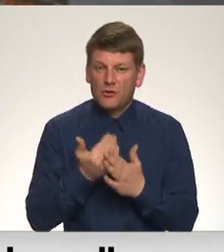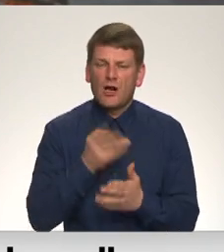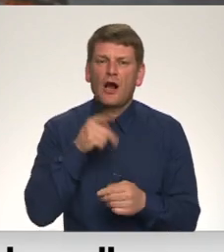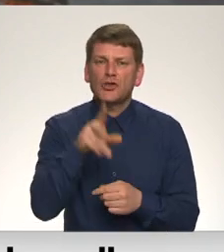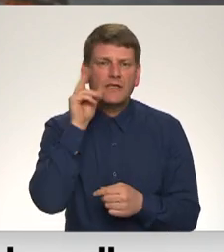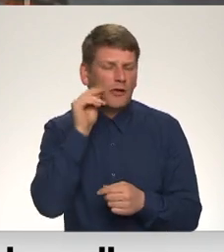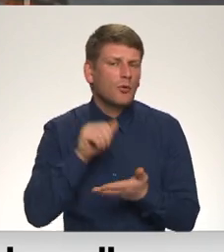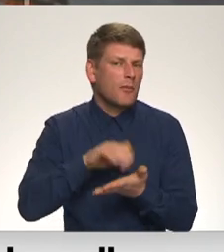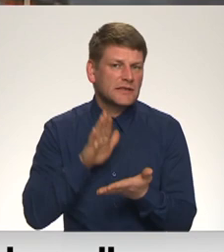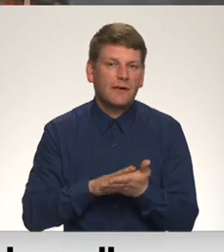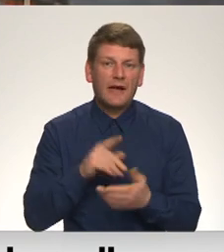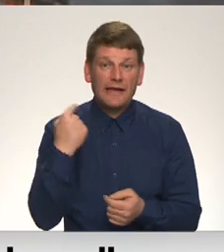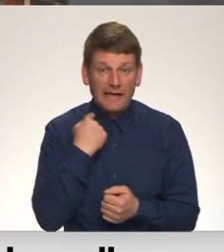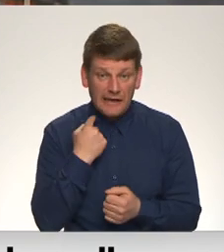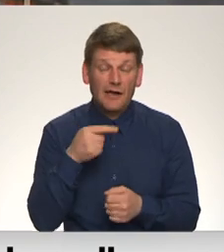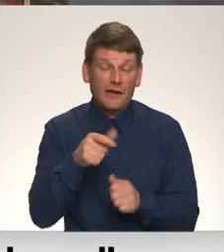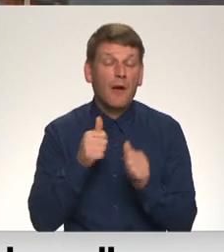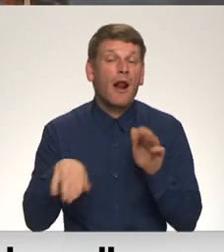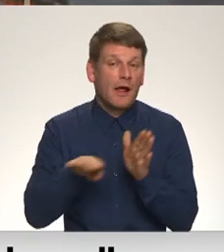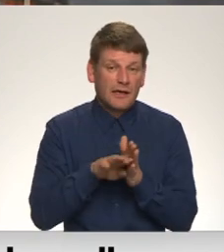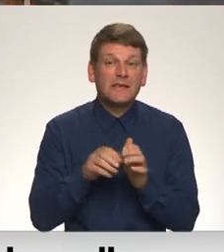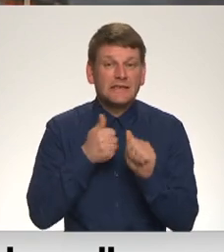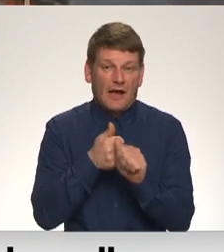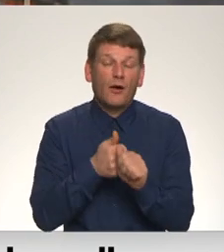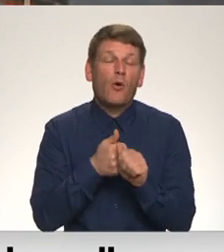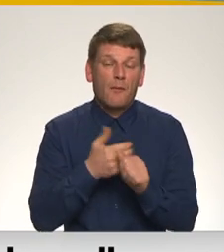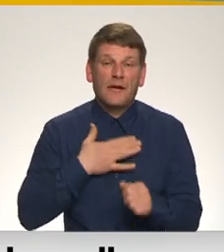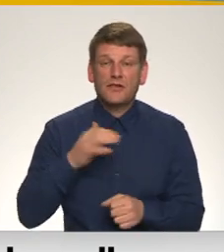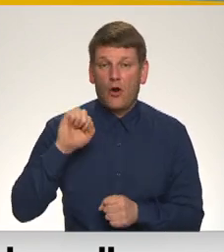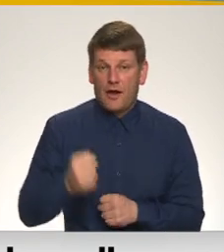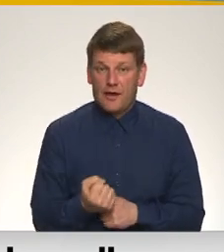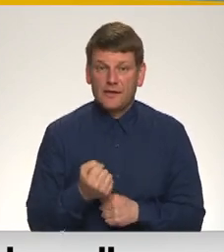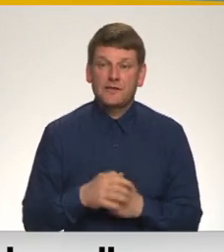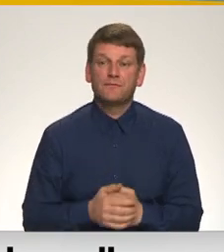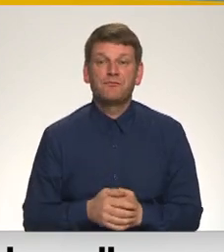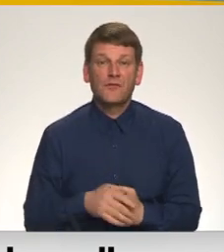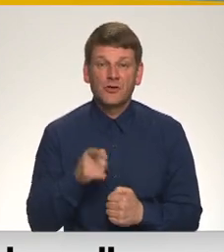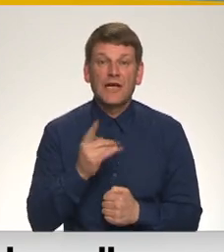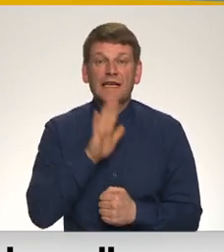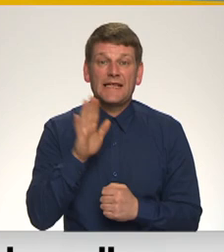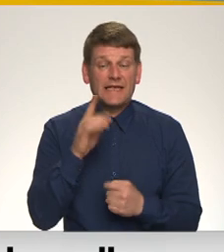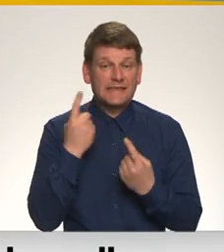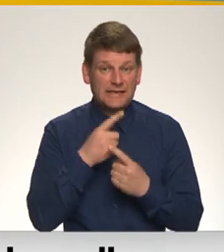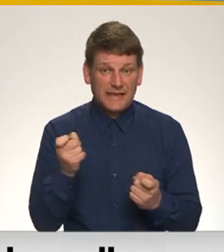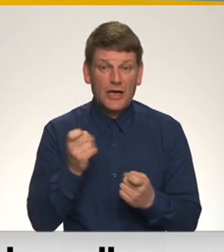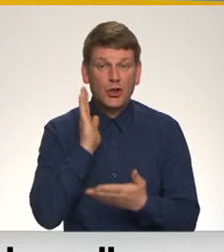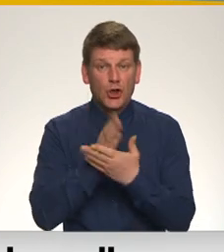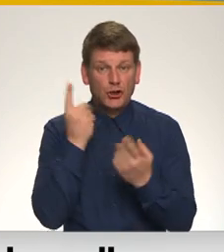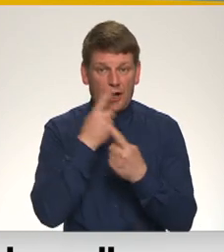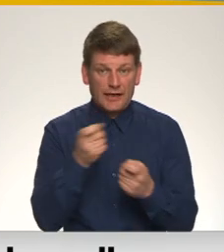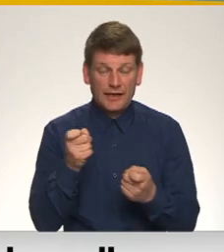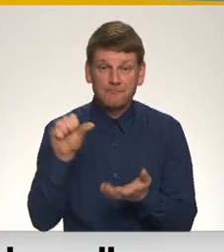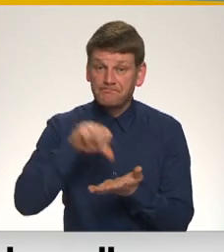atzīmēts Rīgā? Šodien tam klātienē sako arī mans kolēģis Dzirds Virbuls, un viņš šobrīd pievienojas dienas ziņām. Tiešraidē sveiks,